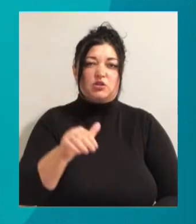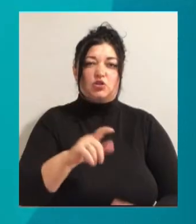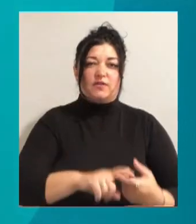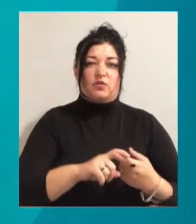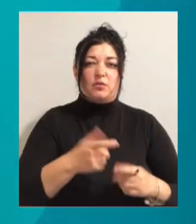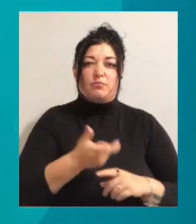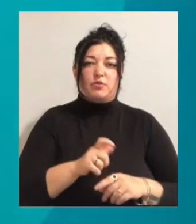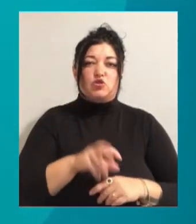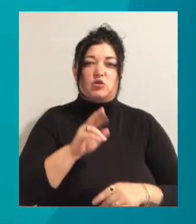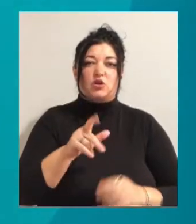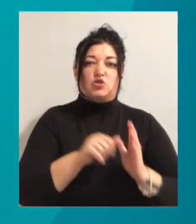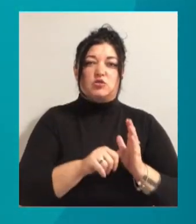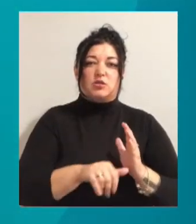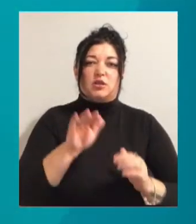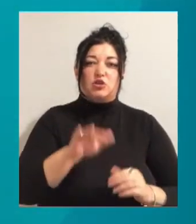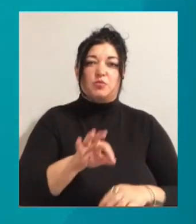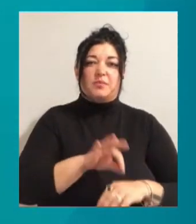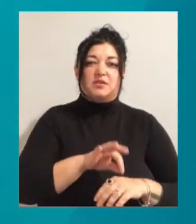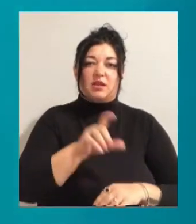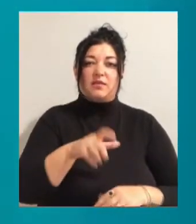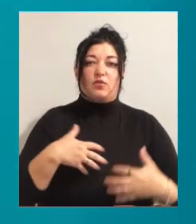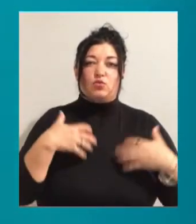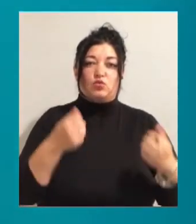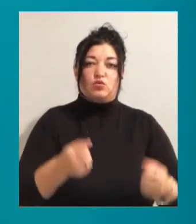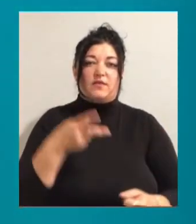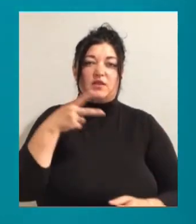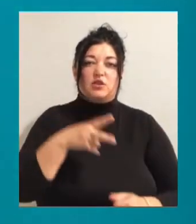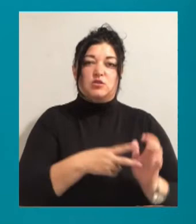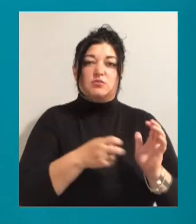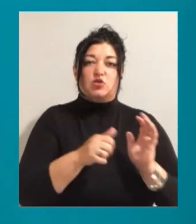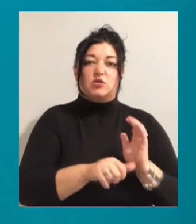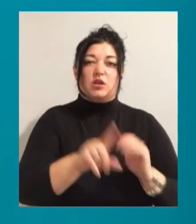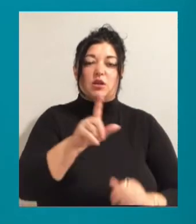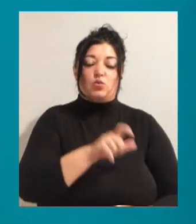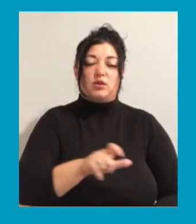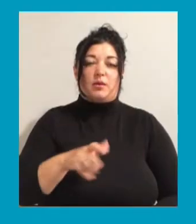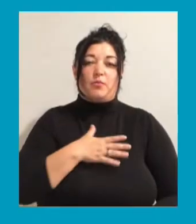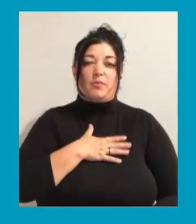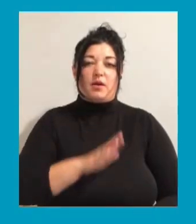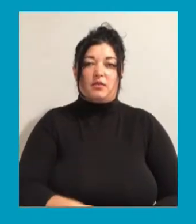як 60 тисяч пацієнтів одужали, 2761 людина померла.